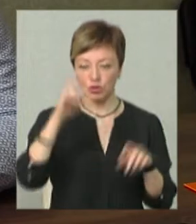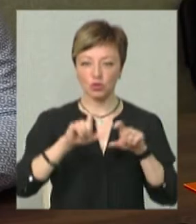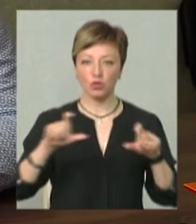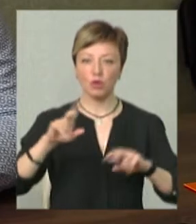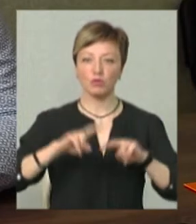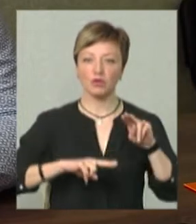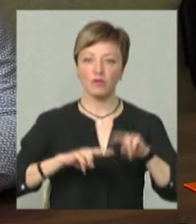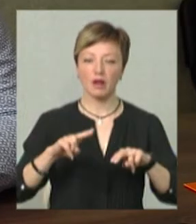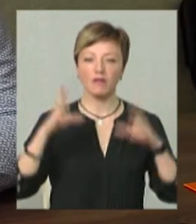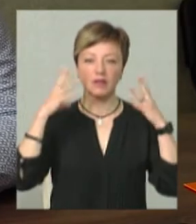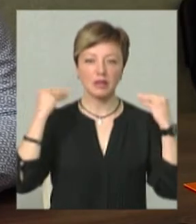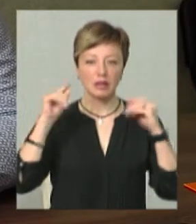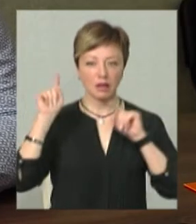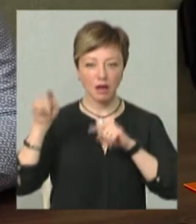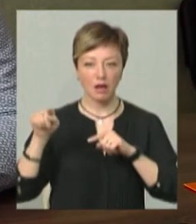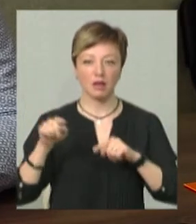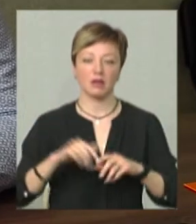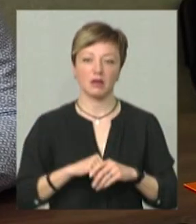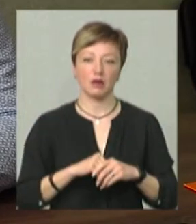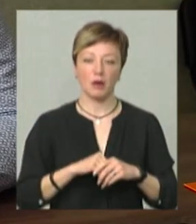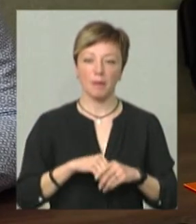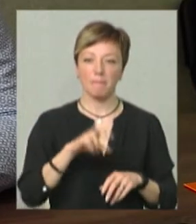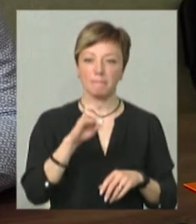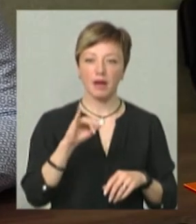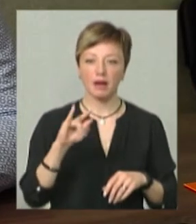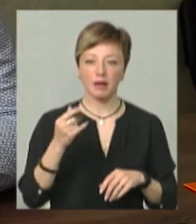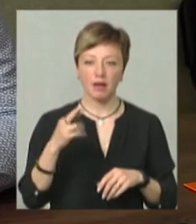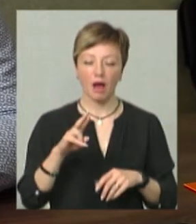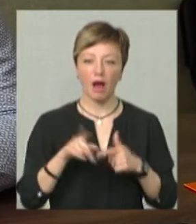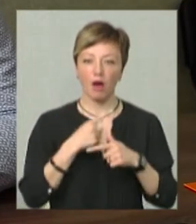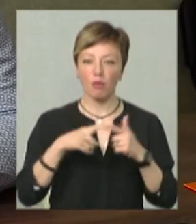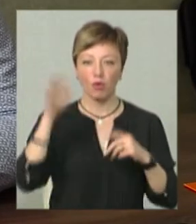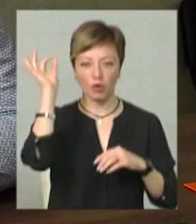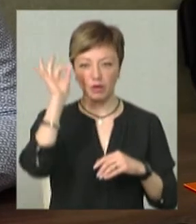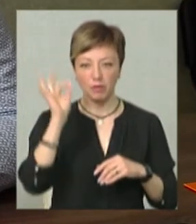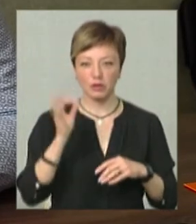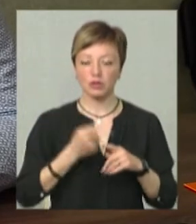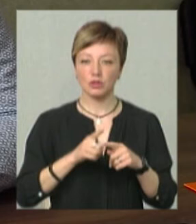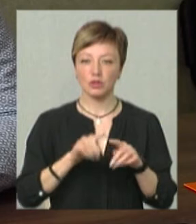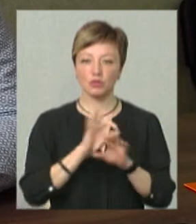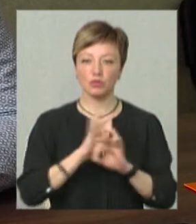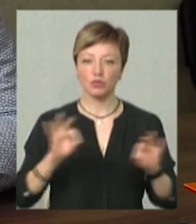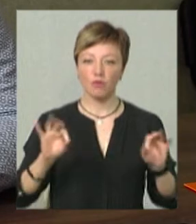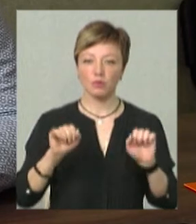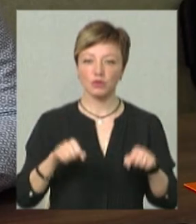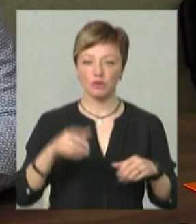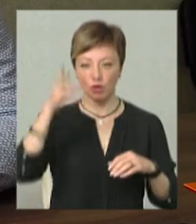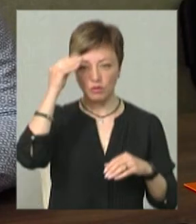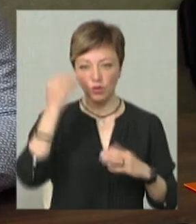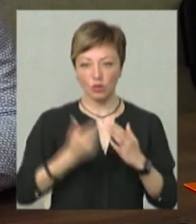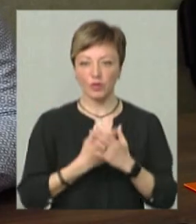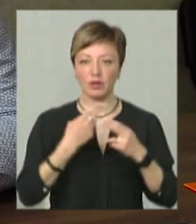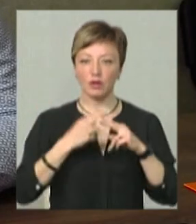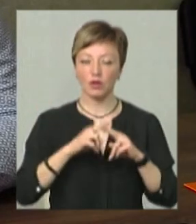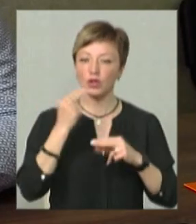будівельників в Нідерландах, Бельгії або Німеччині. Це чудова можливість усвоїти нові технології та